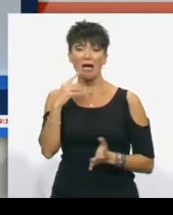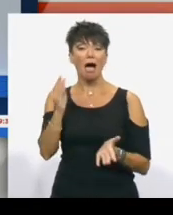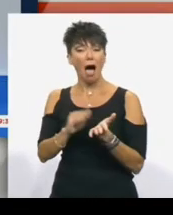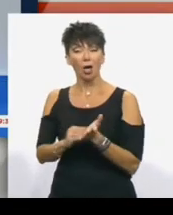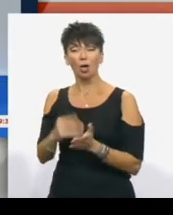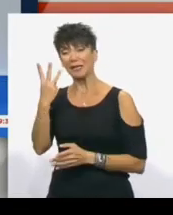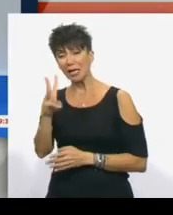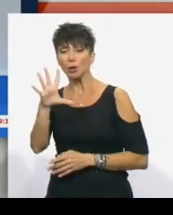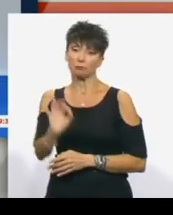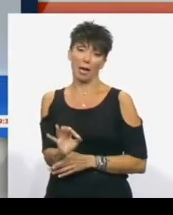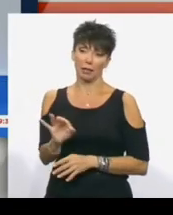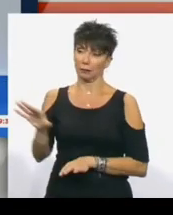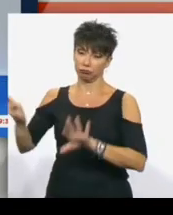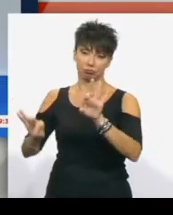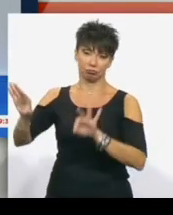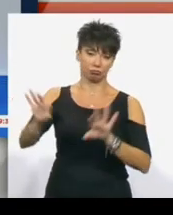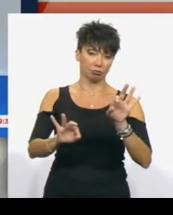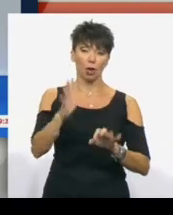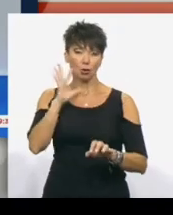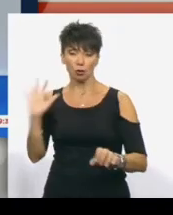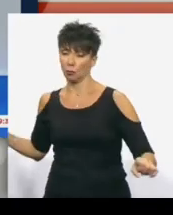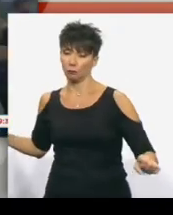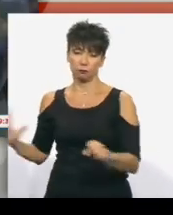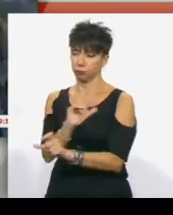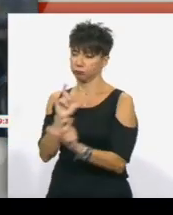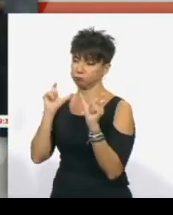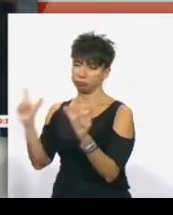άλλους τόσους έτσι ώστε να είναι πλήρης η αστυνόμευση και η ασφάλεια.